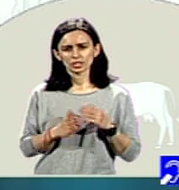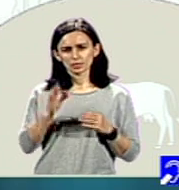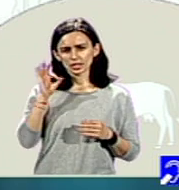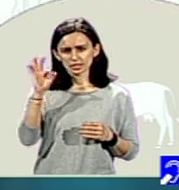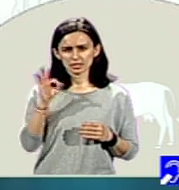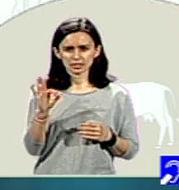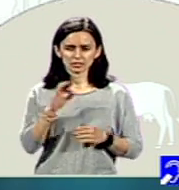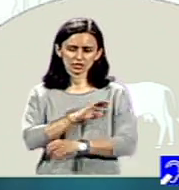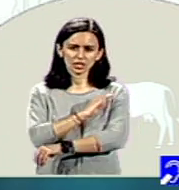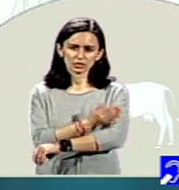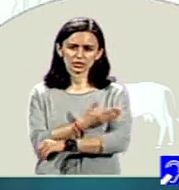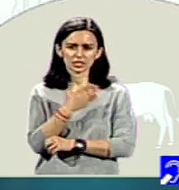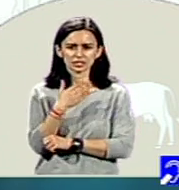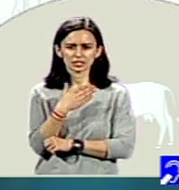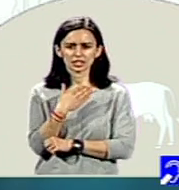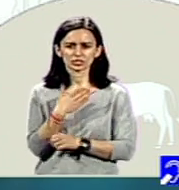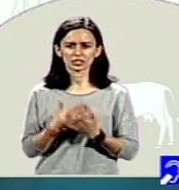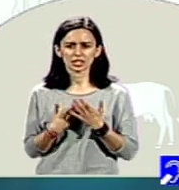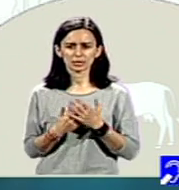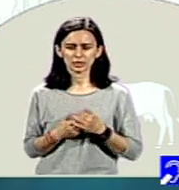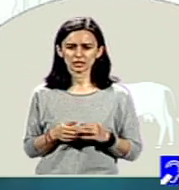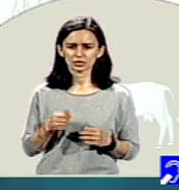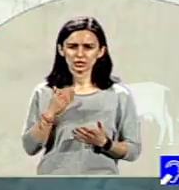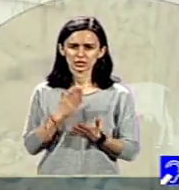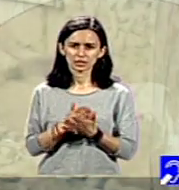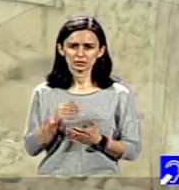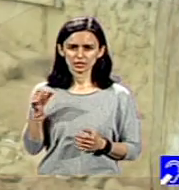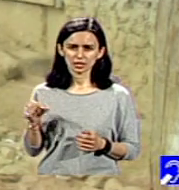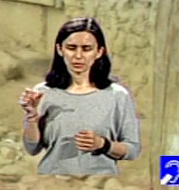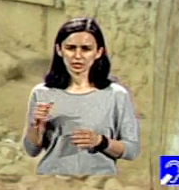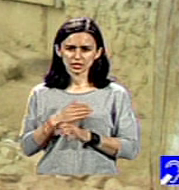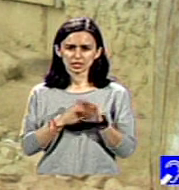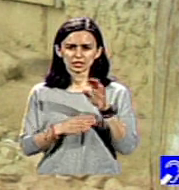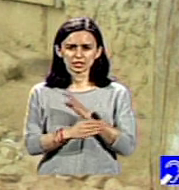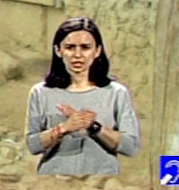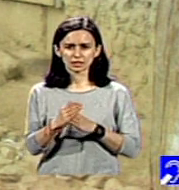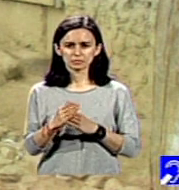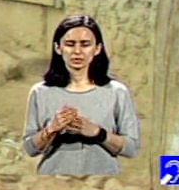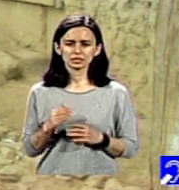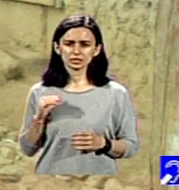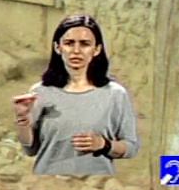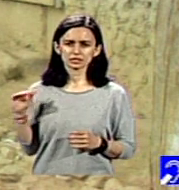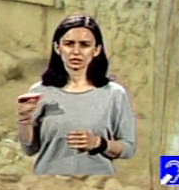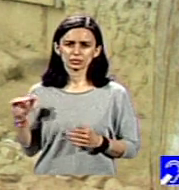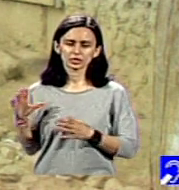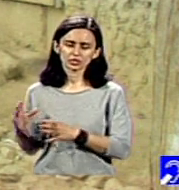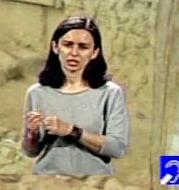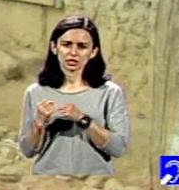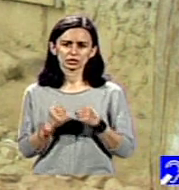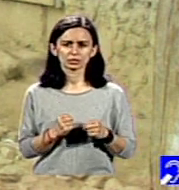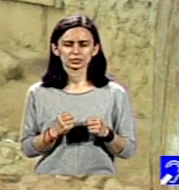autorității naționale pentru drepturile persoanelor cu dizabilități, copii și adopții,